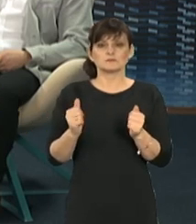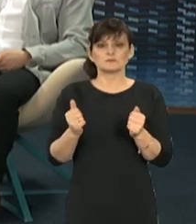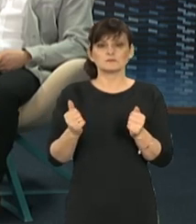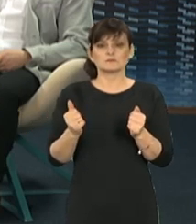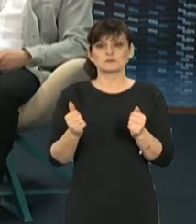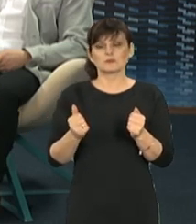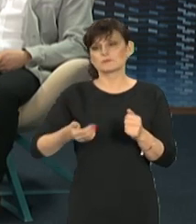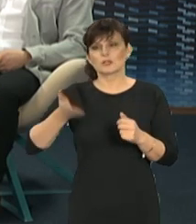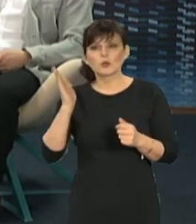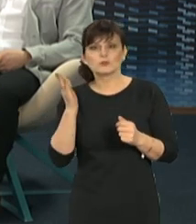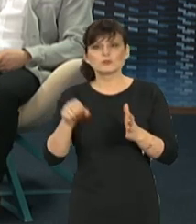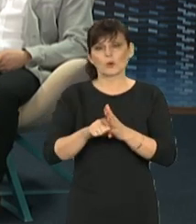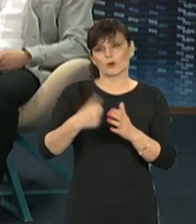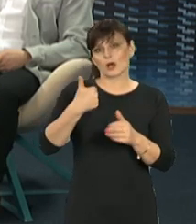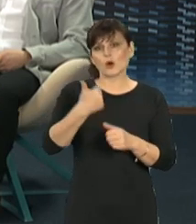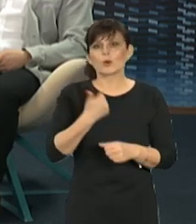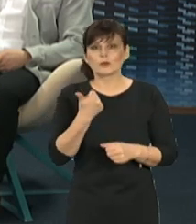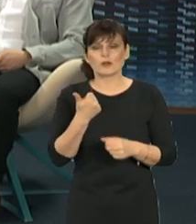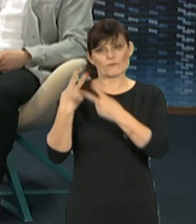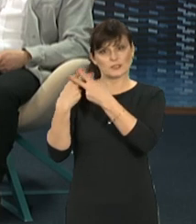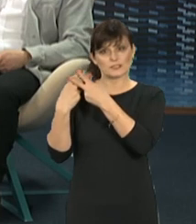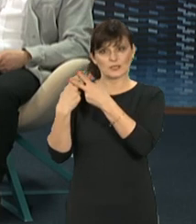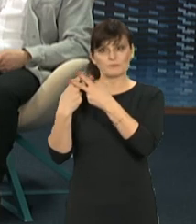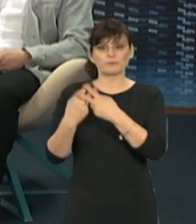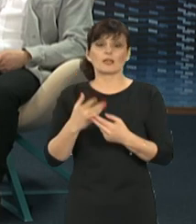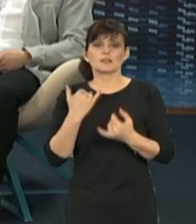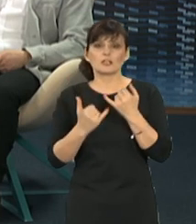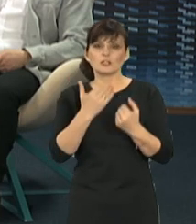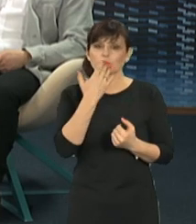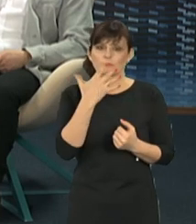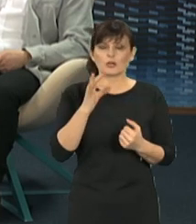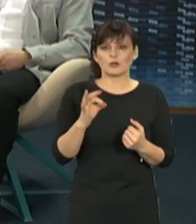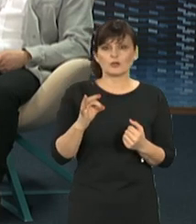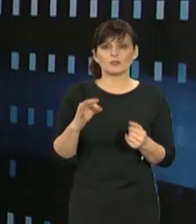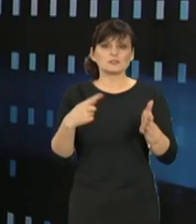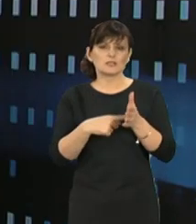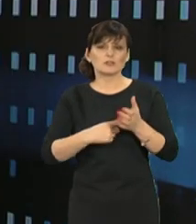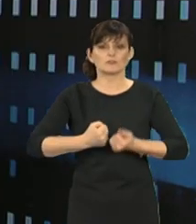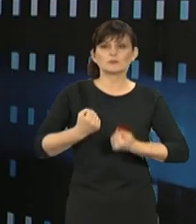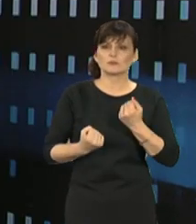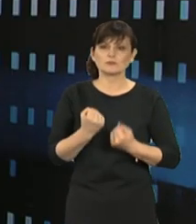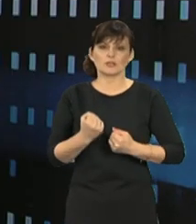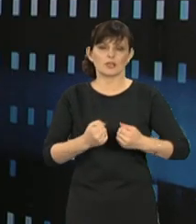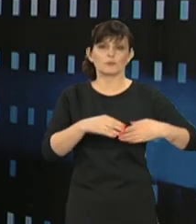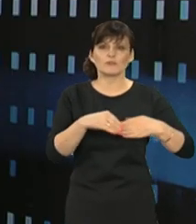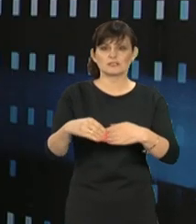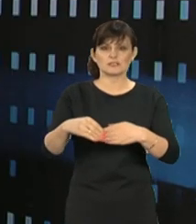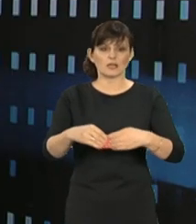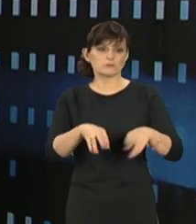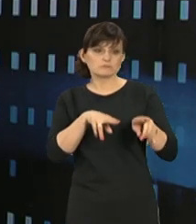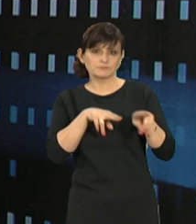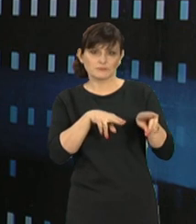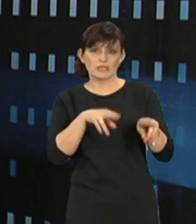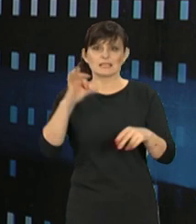może może grozić mu do roku więzienia, natomiast jeżeli chodzi o celowe utrudnianie przeprowadzanie